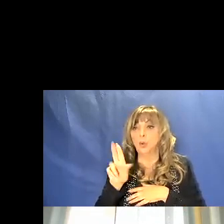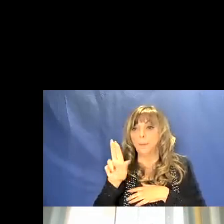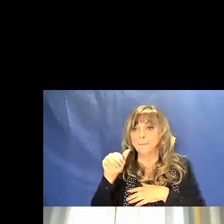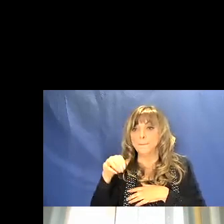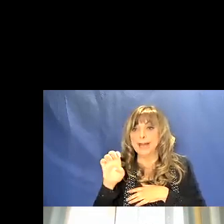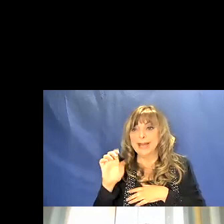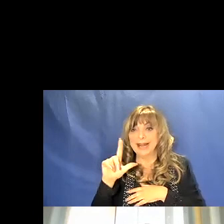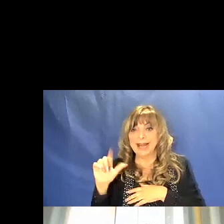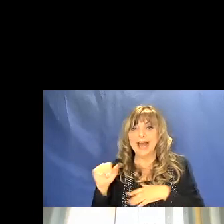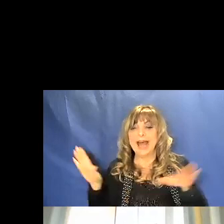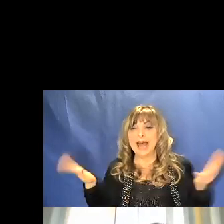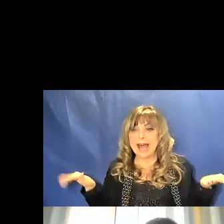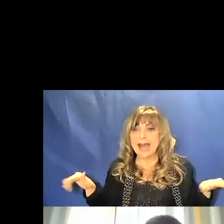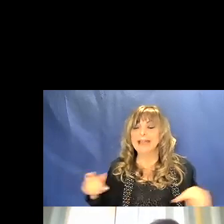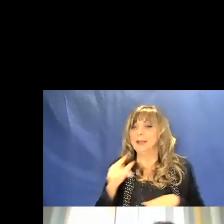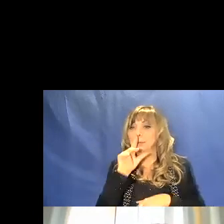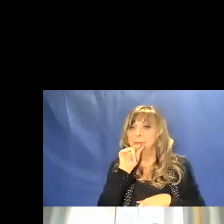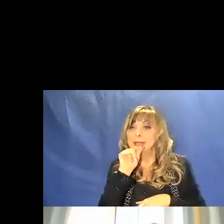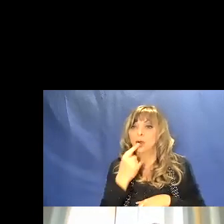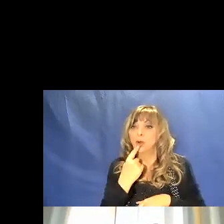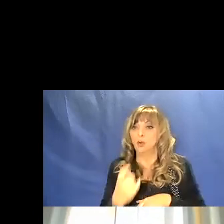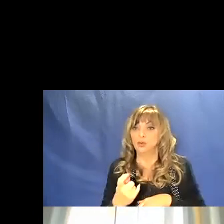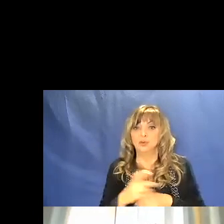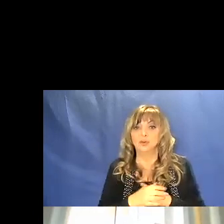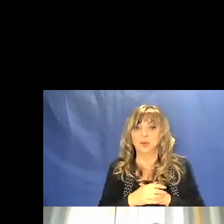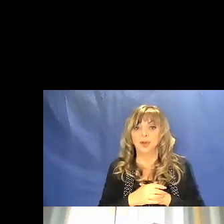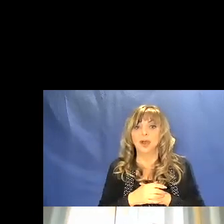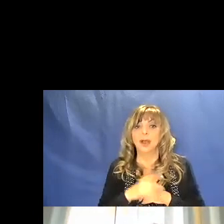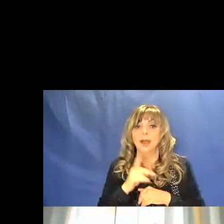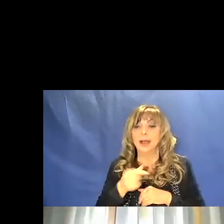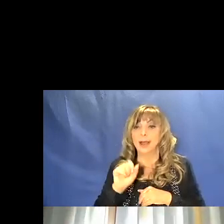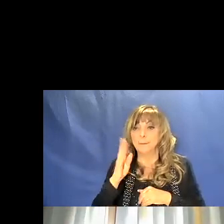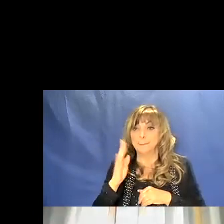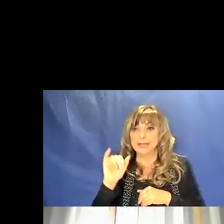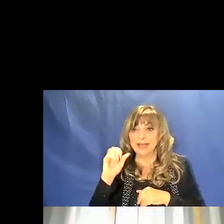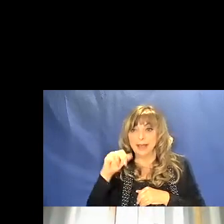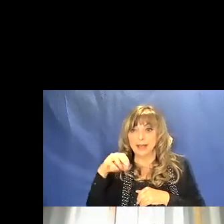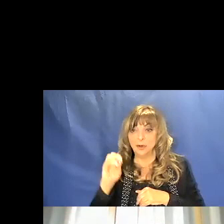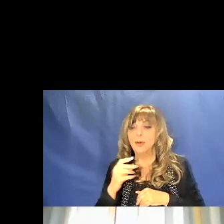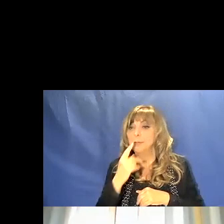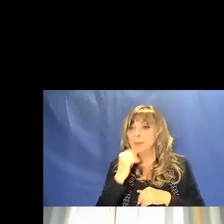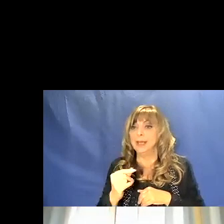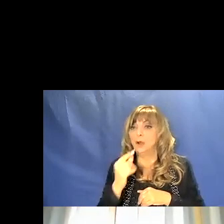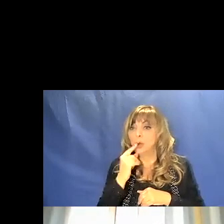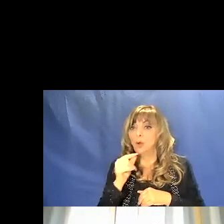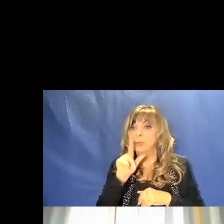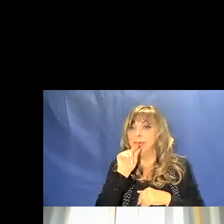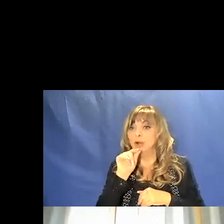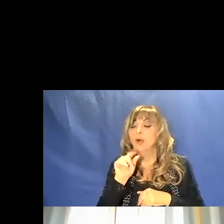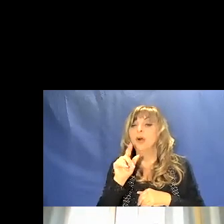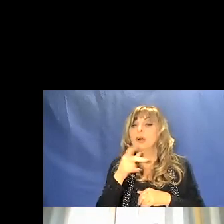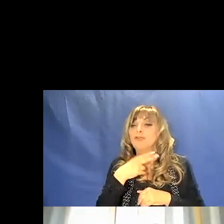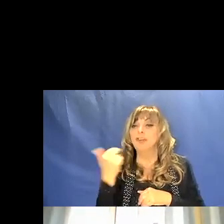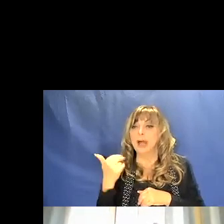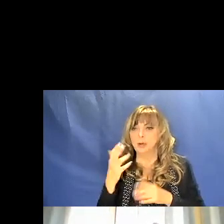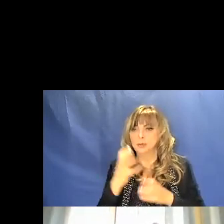e il becco rosso il gabbiano col becco giallo scuro lo smergo